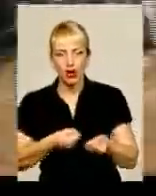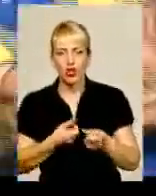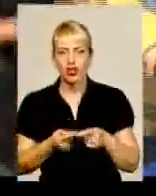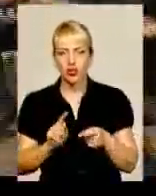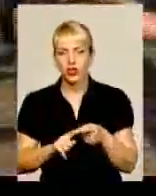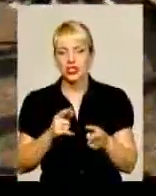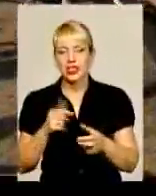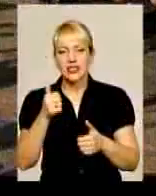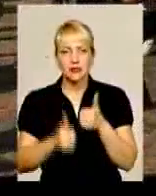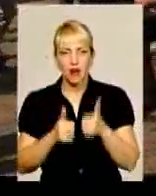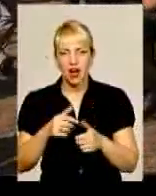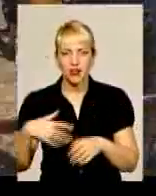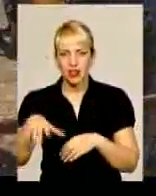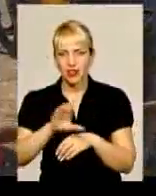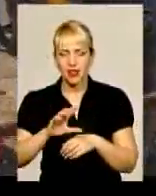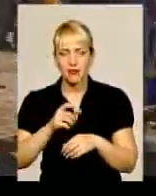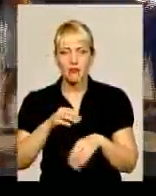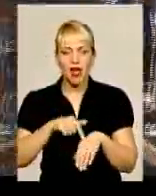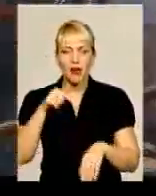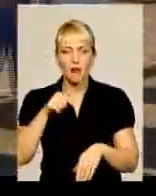викликали чи не найбільше емоцію глядачів.